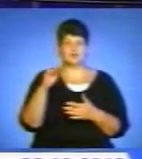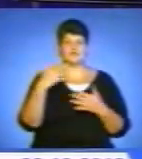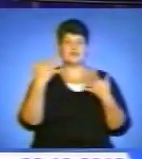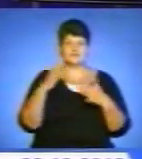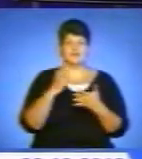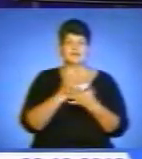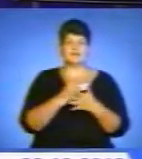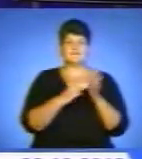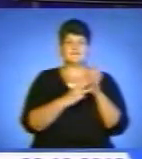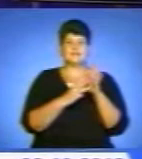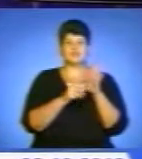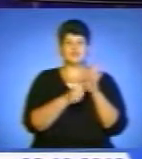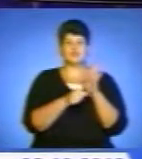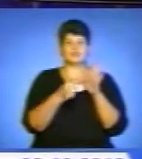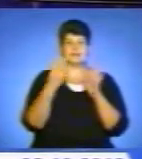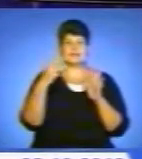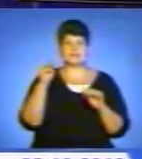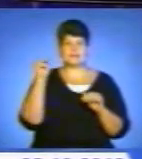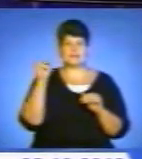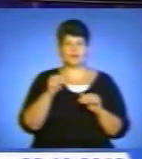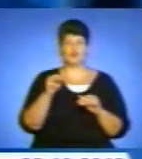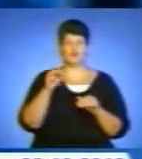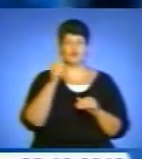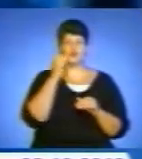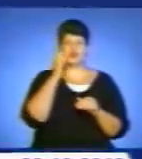730 тисяч тонн цукрових буряків.